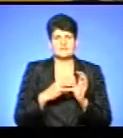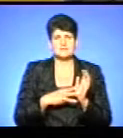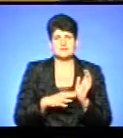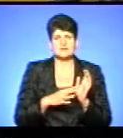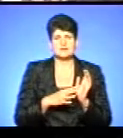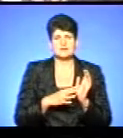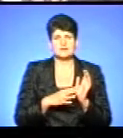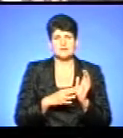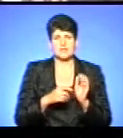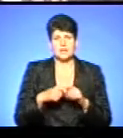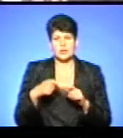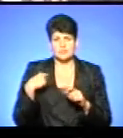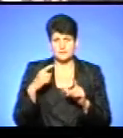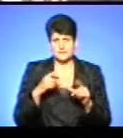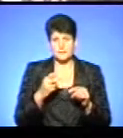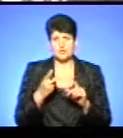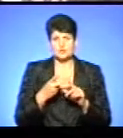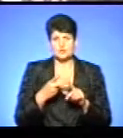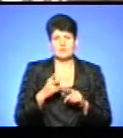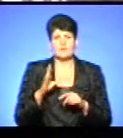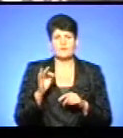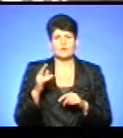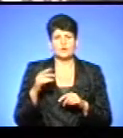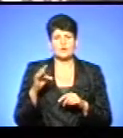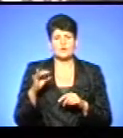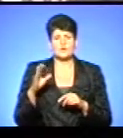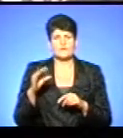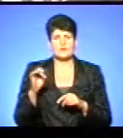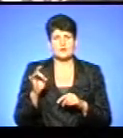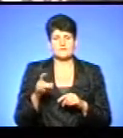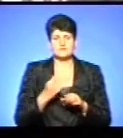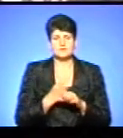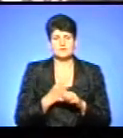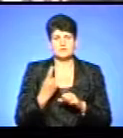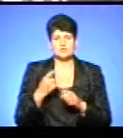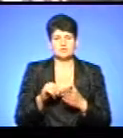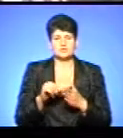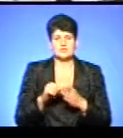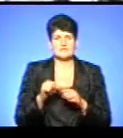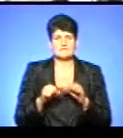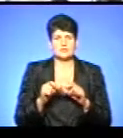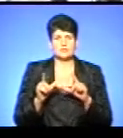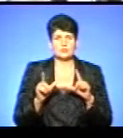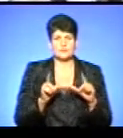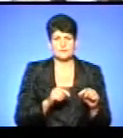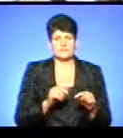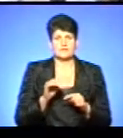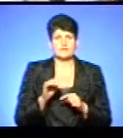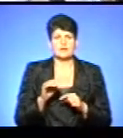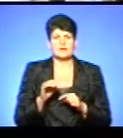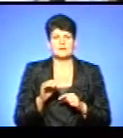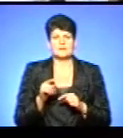Ось, другий велосипед – це був велосипед «Вудровер». Він розроблений одним з учасників велопробігу Валерієм Горбатовым.